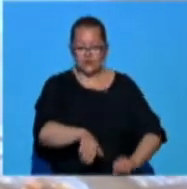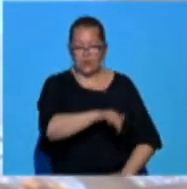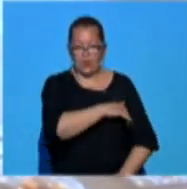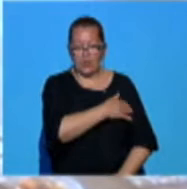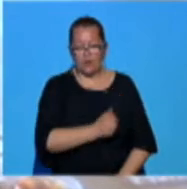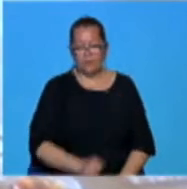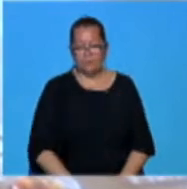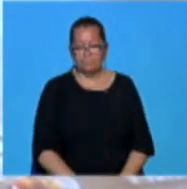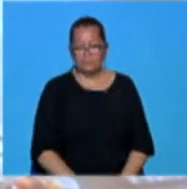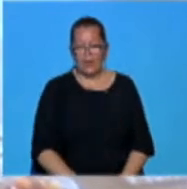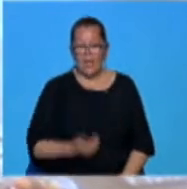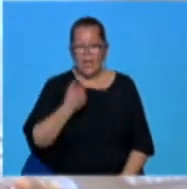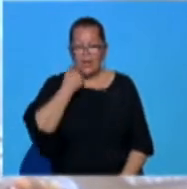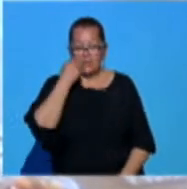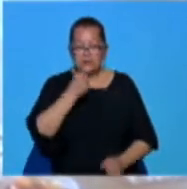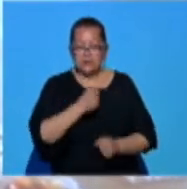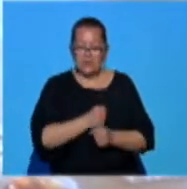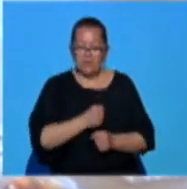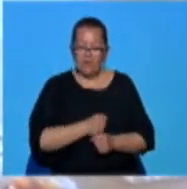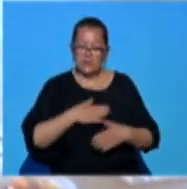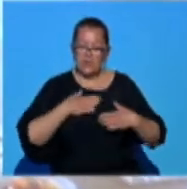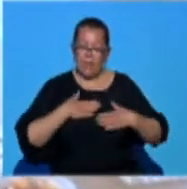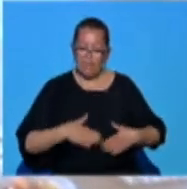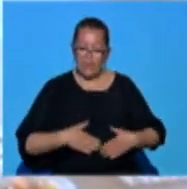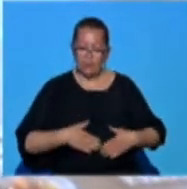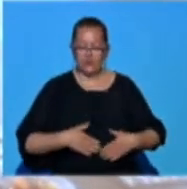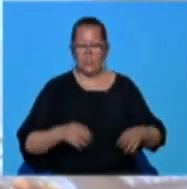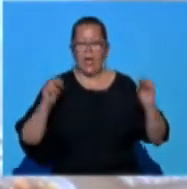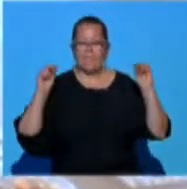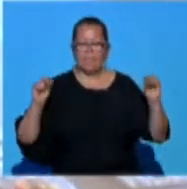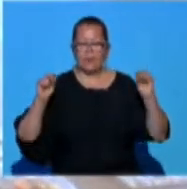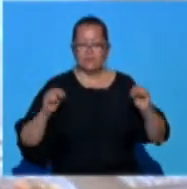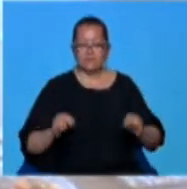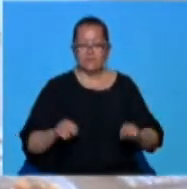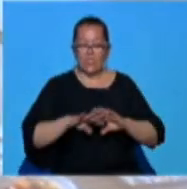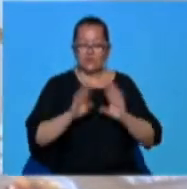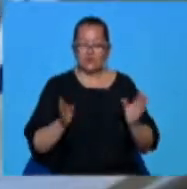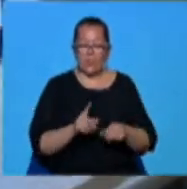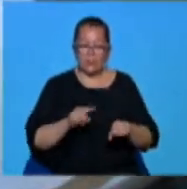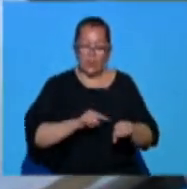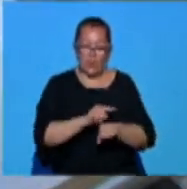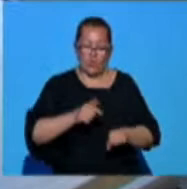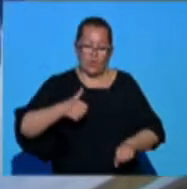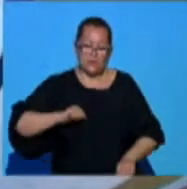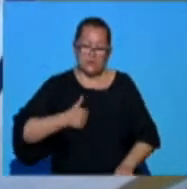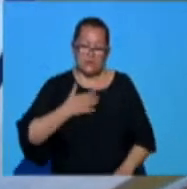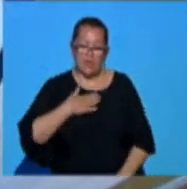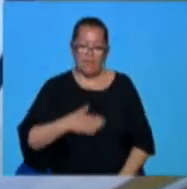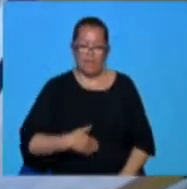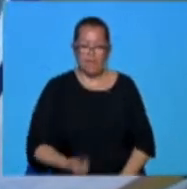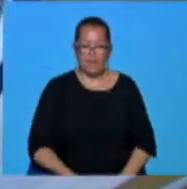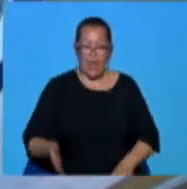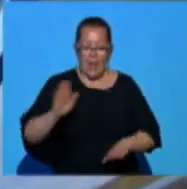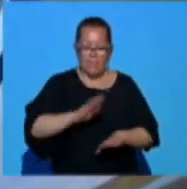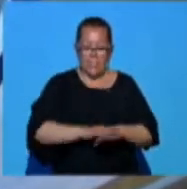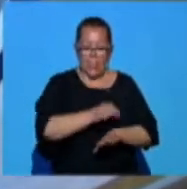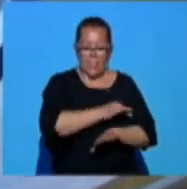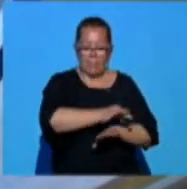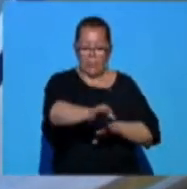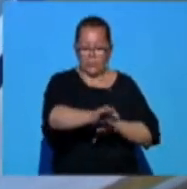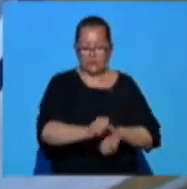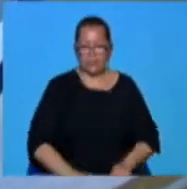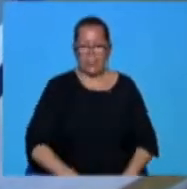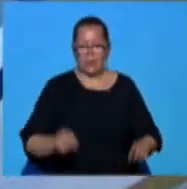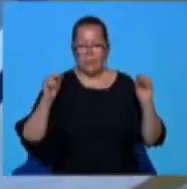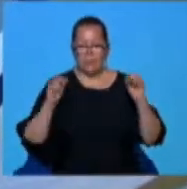plăcut ca și cadru didactic, automat orice ai preda devine plăcut pentru ele. Pentru implementarea acestui proiect,